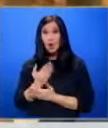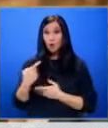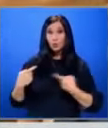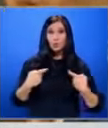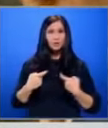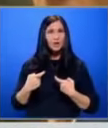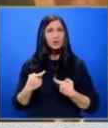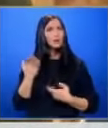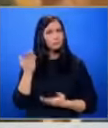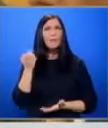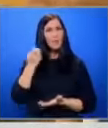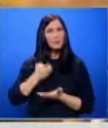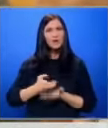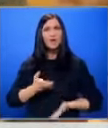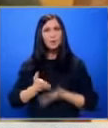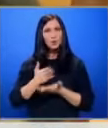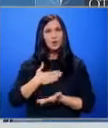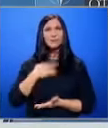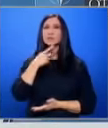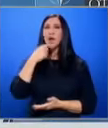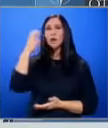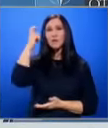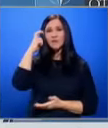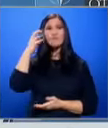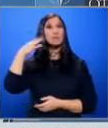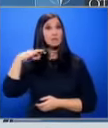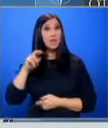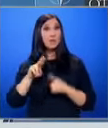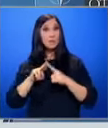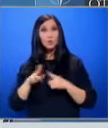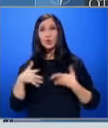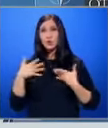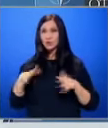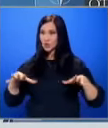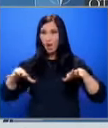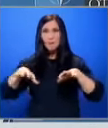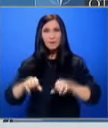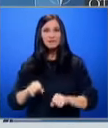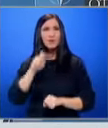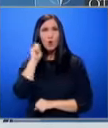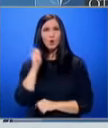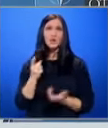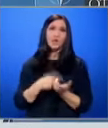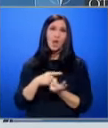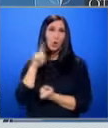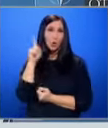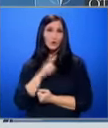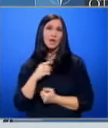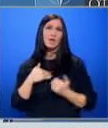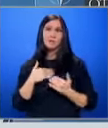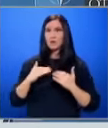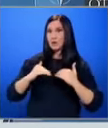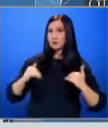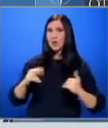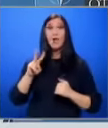войната те потвърдиха подкрепата си за Киев. Президентът Путин искаше да превзема Украина за няколко дни и да ни раздели.